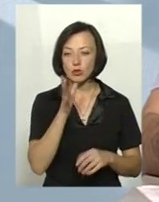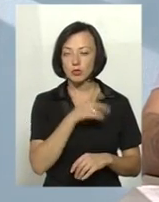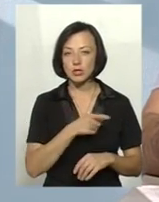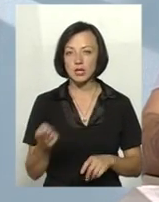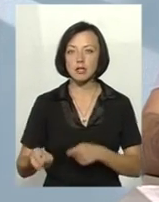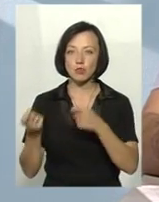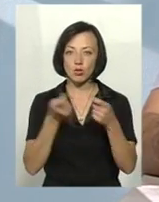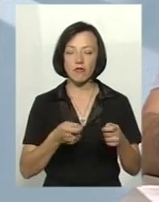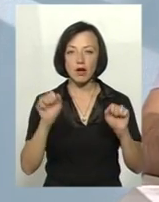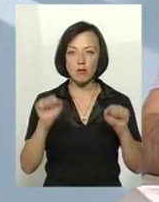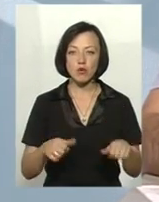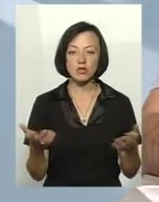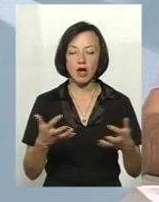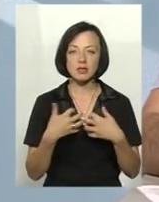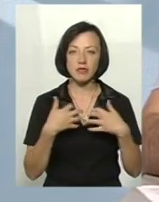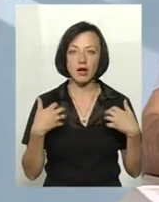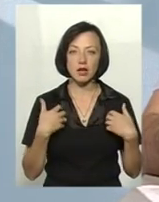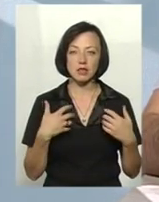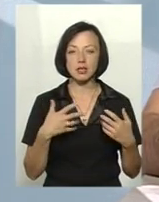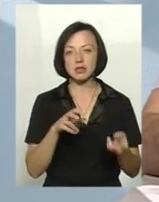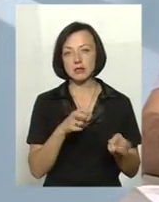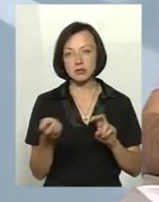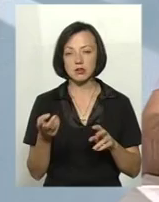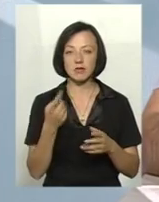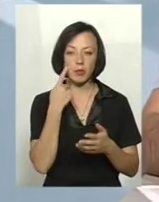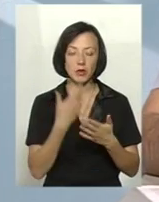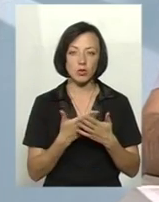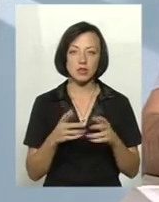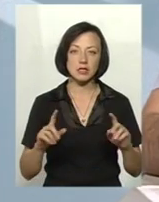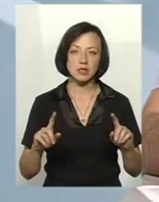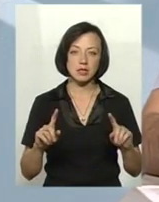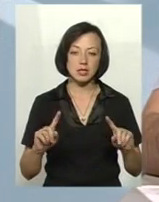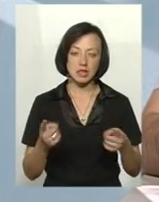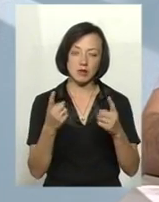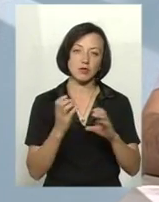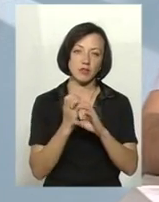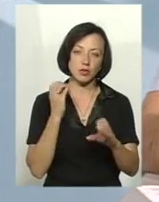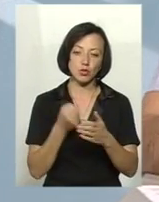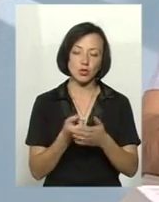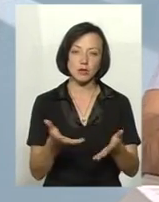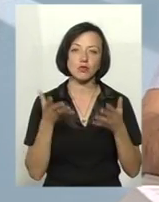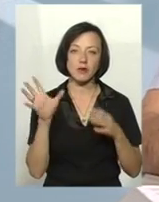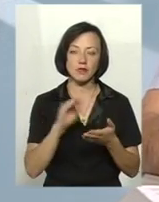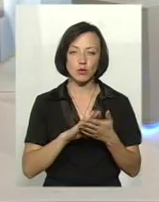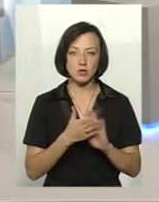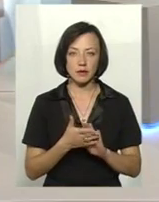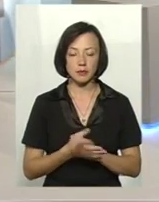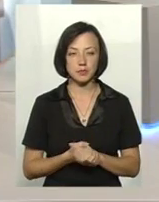транспортування може вже якась тварина загинути, виникає підозра, затримуються такі вантажі, до з'ясування всіх обставин.